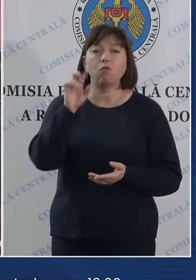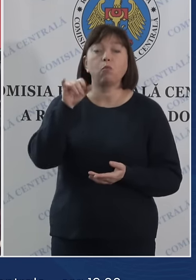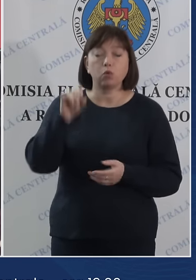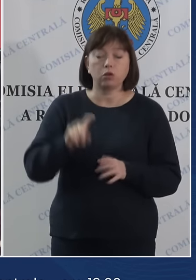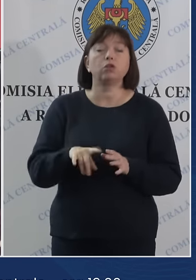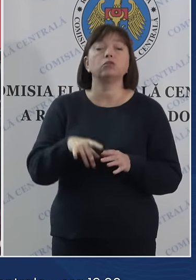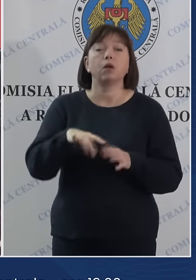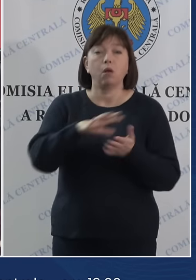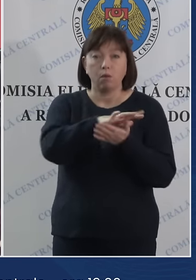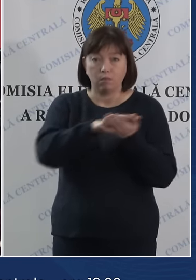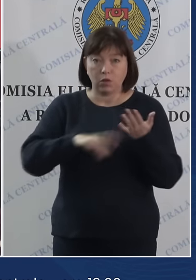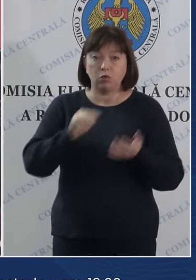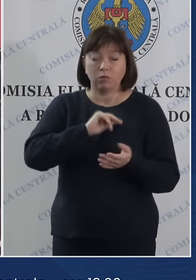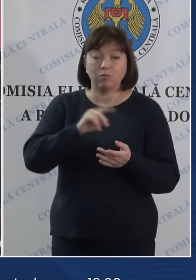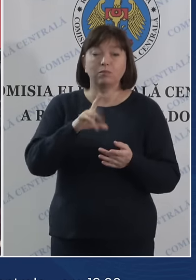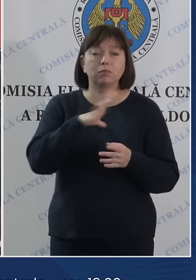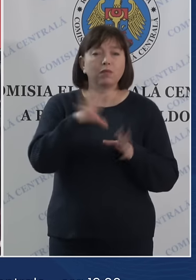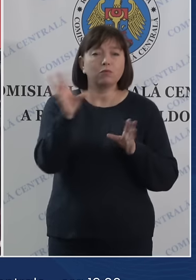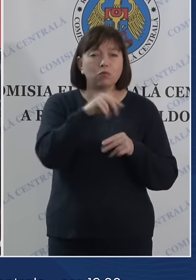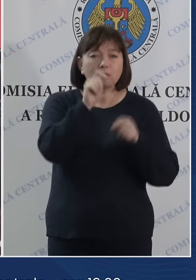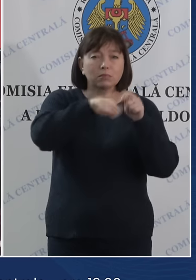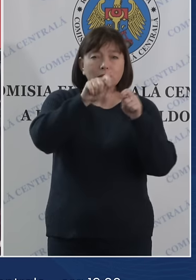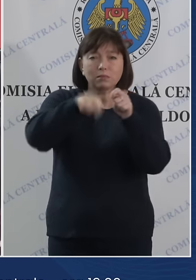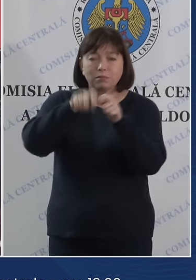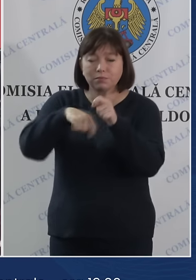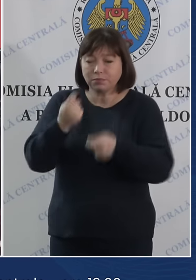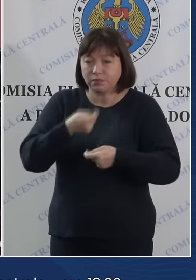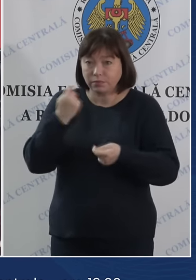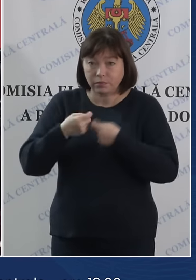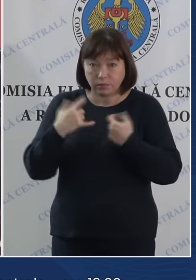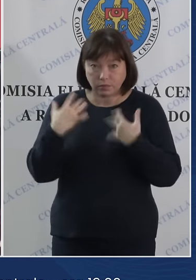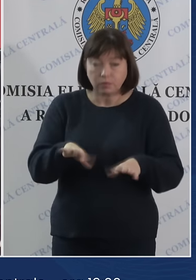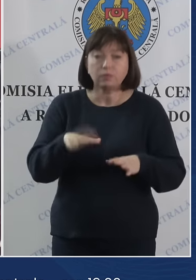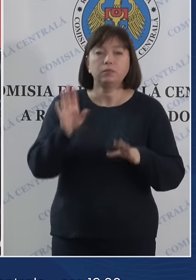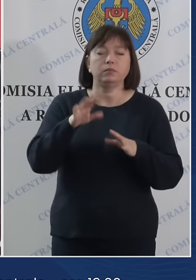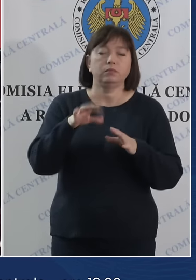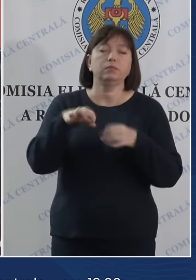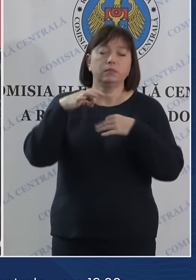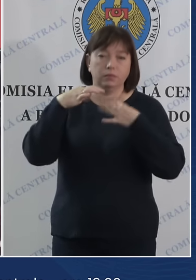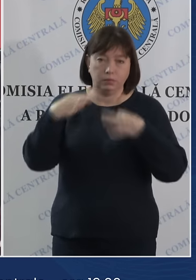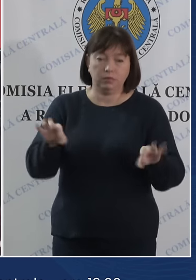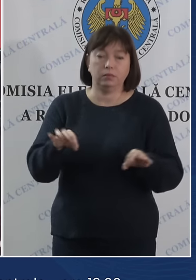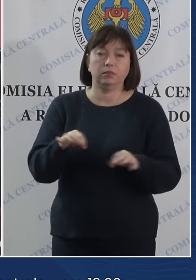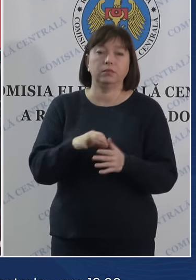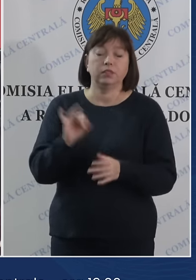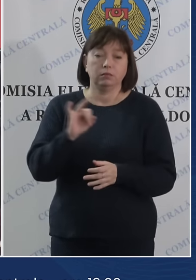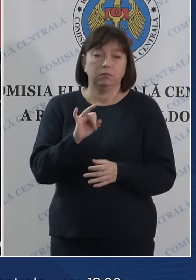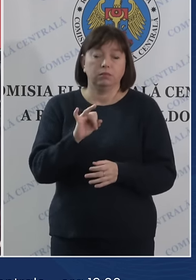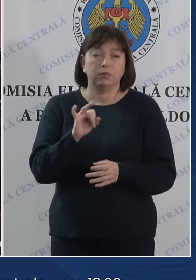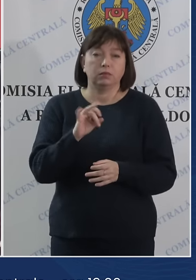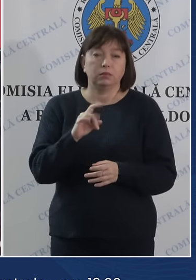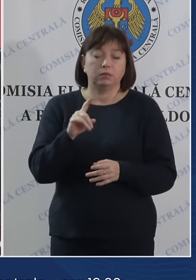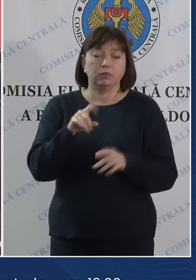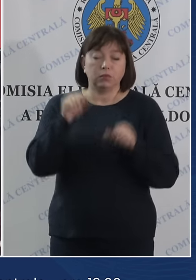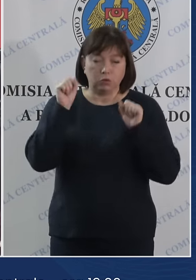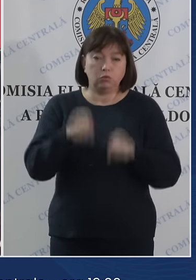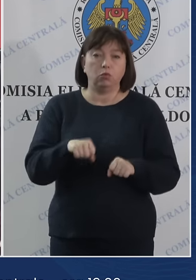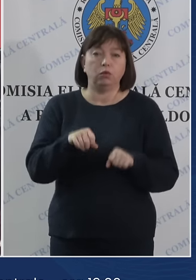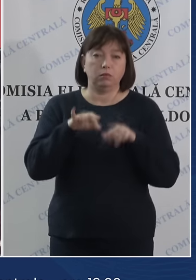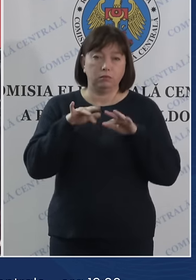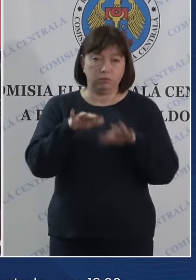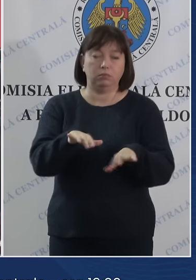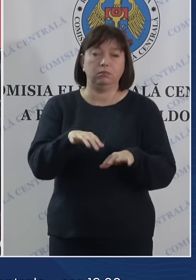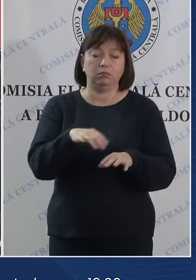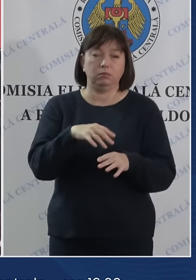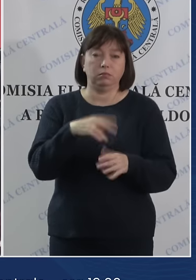activitatea, după ce au fost efectuate verificările de rigoare și s-a demonstrat că procesul este sigur